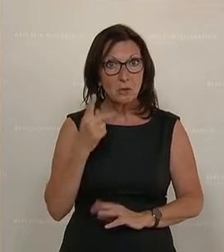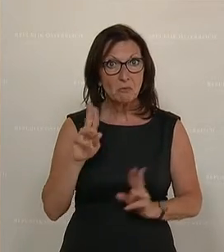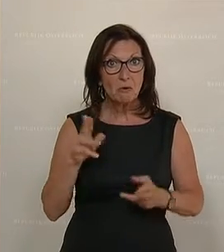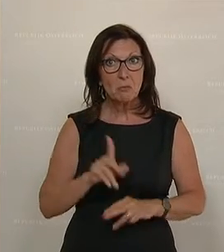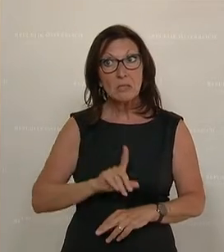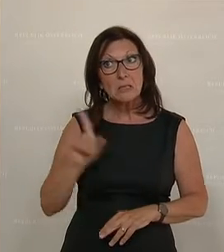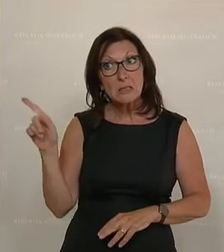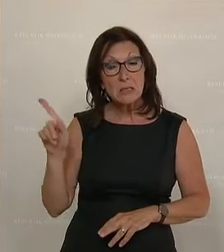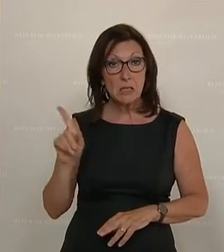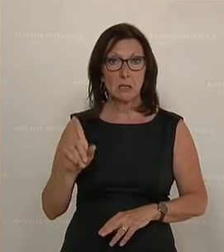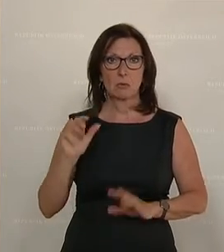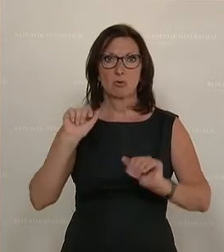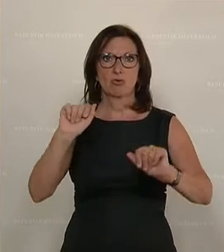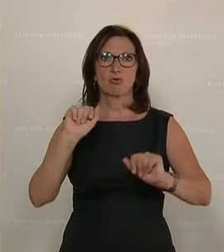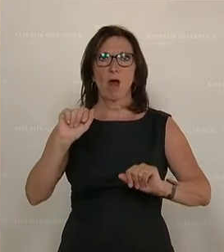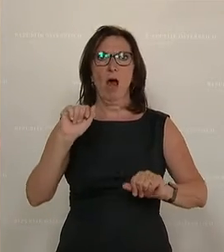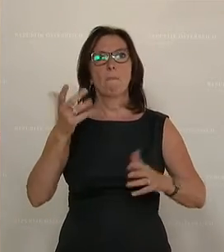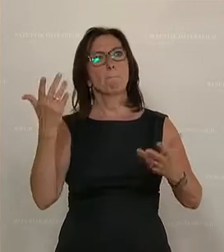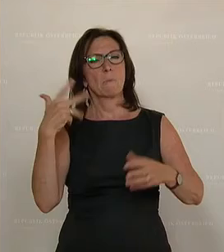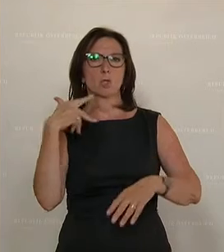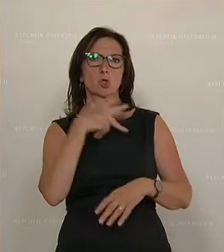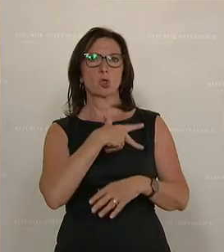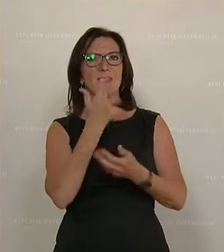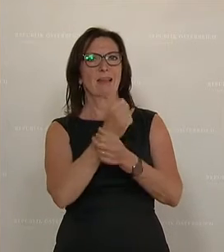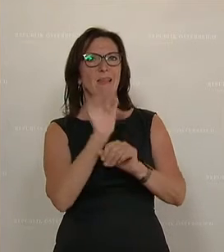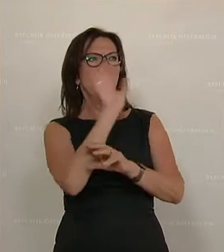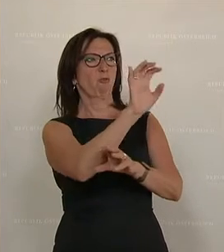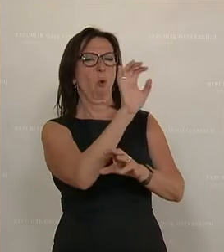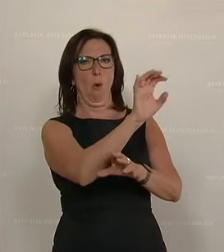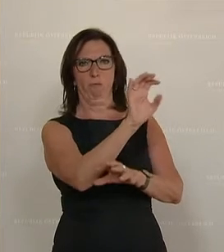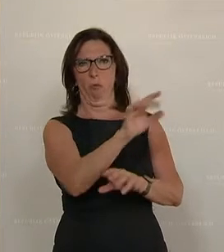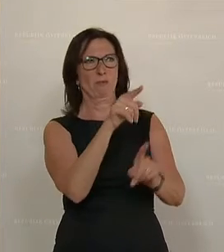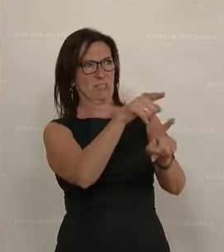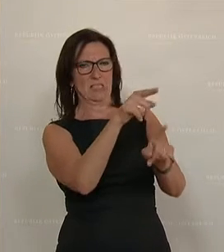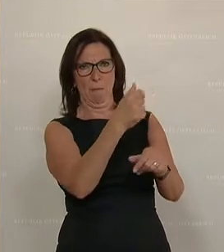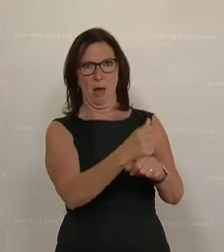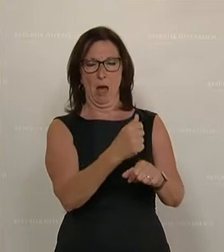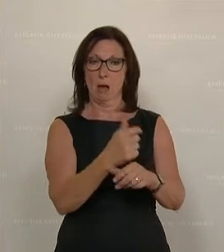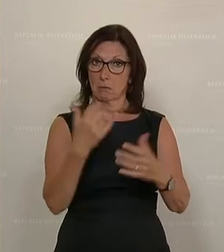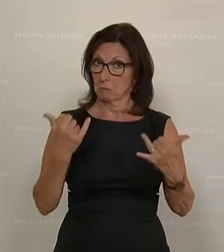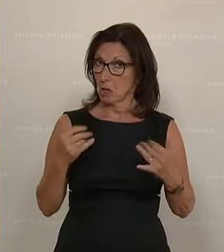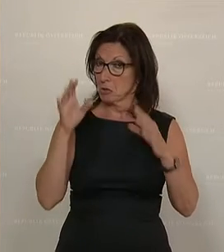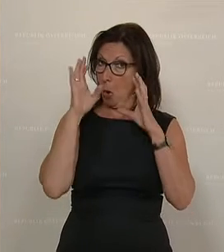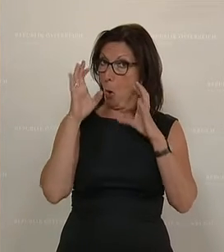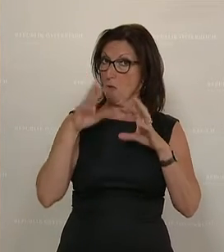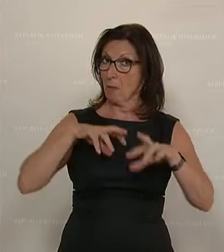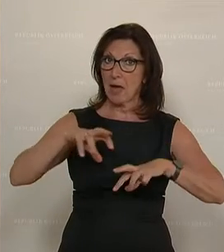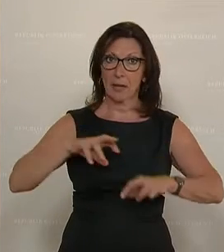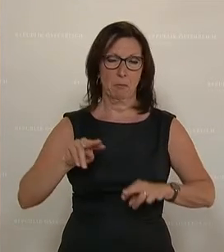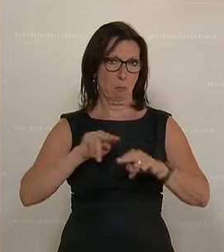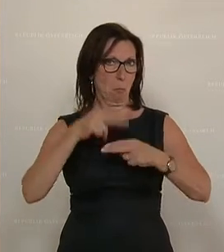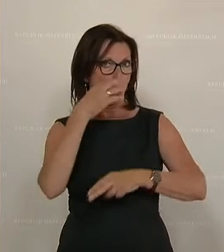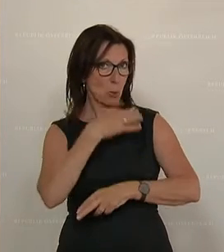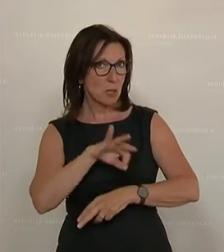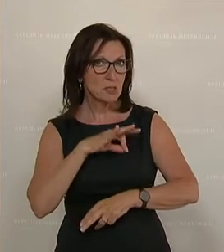Sozialdemokraten vorgeworfen haben. Und siehe da, da hat man eine ÖVP-Regierung mit Bundeskanzlern,